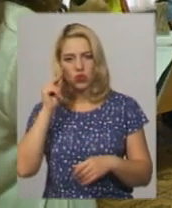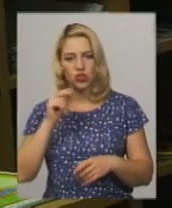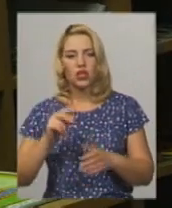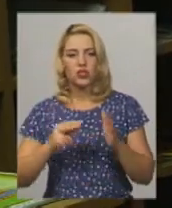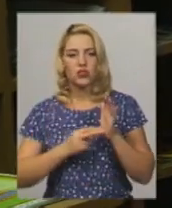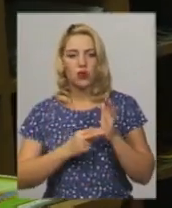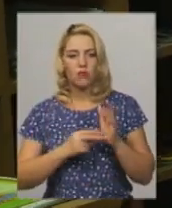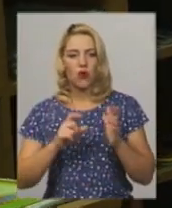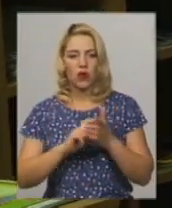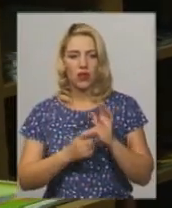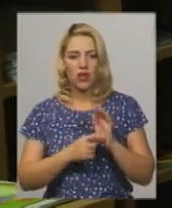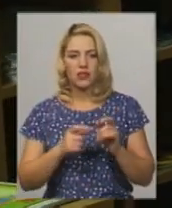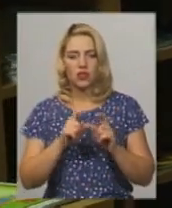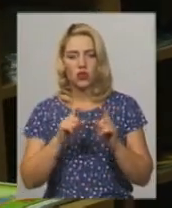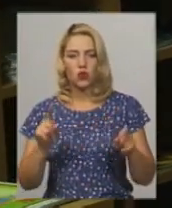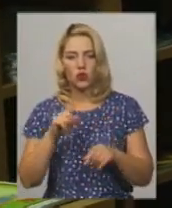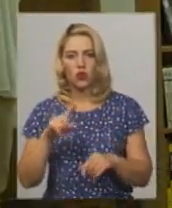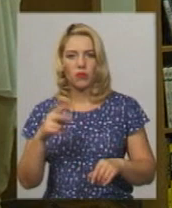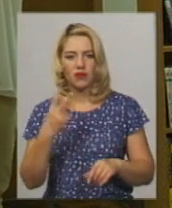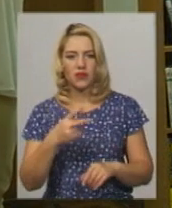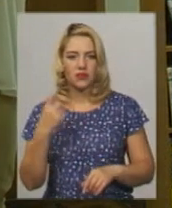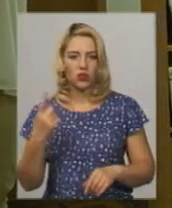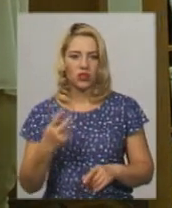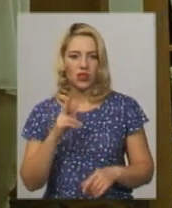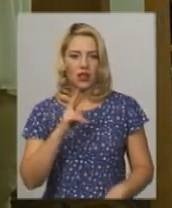загальноосвітньої школи номер 21 Сергій Ягнюк.